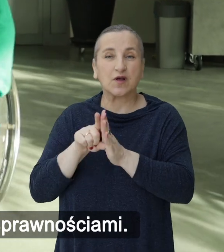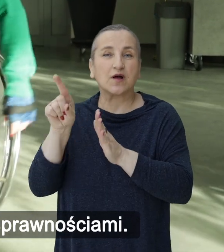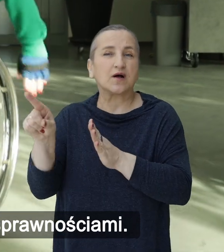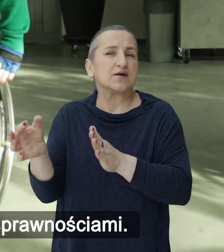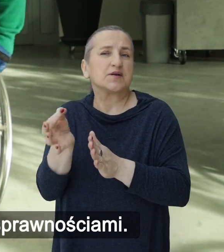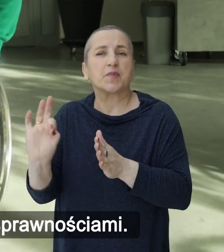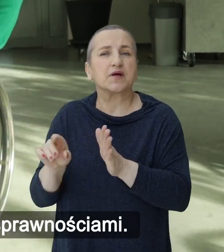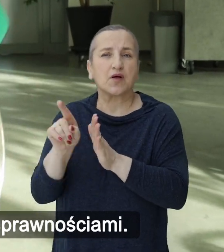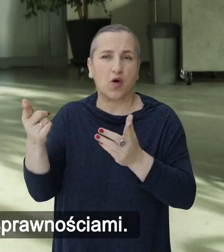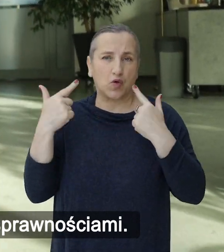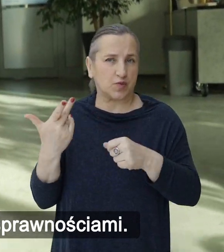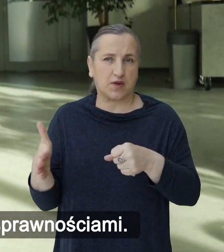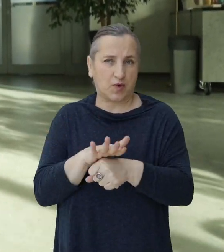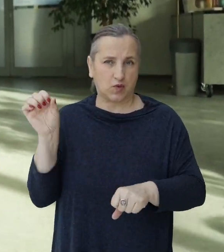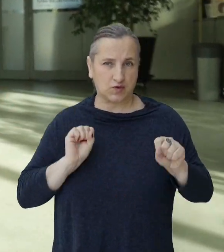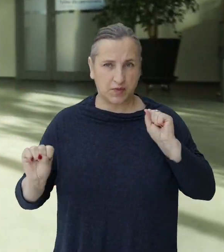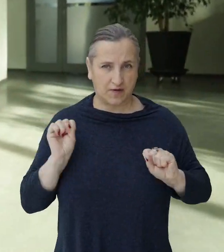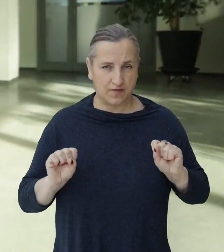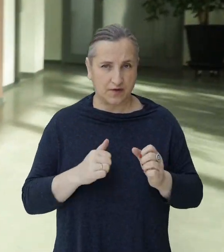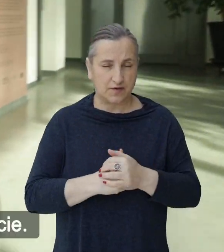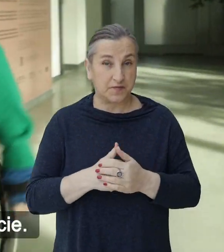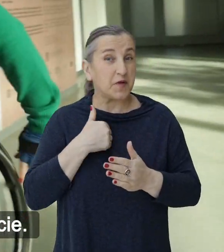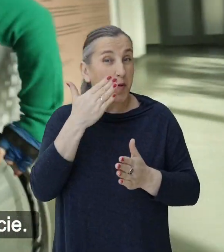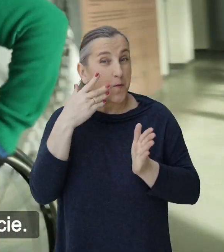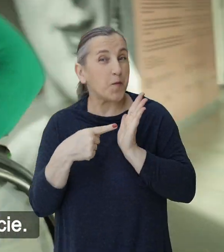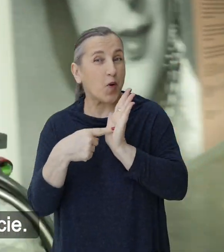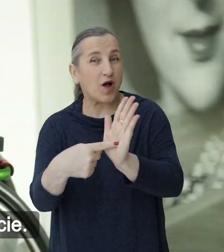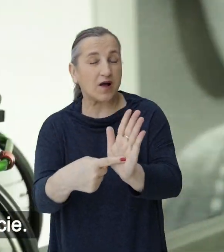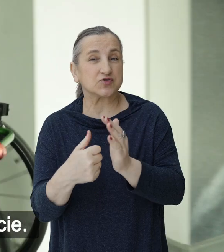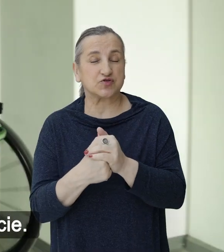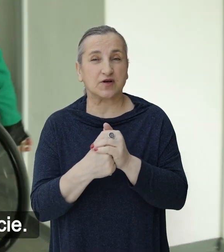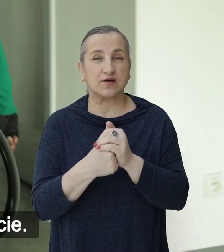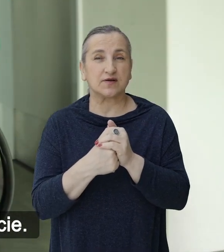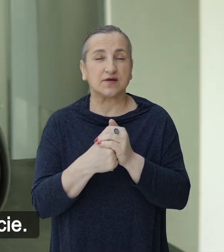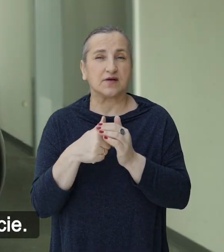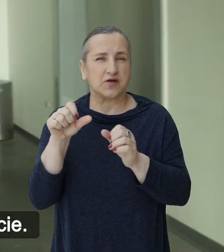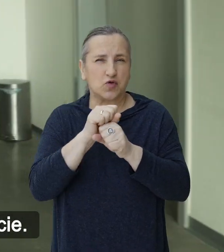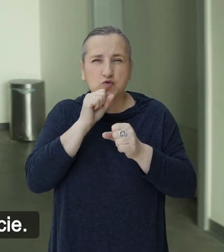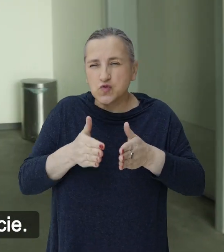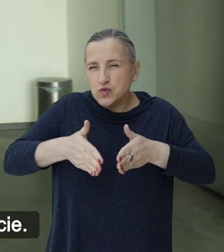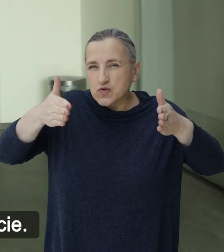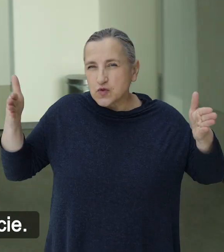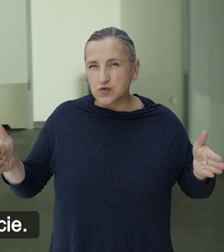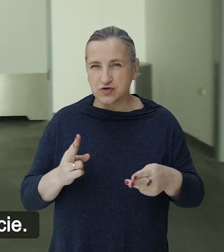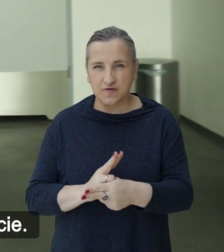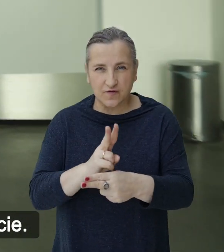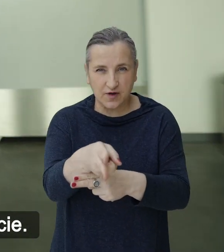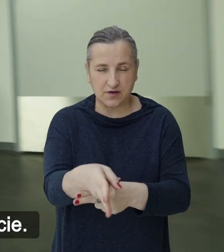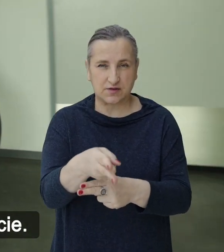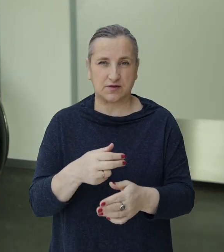z niepełnosprawnościami. I ci pokażę, jak jest szerokie wejście.